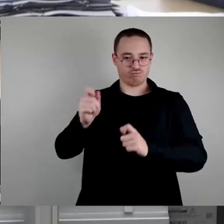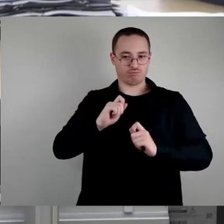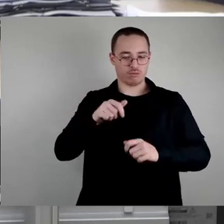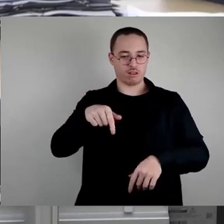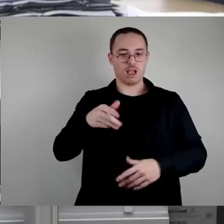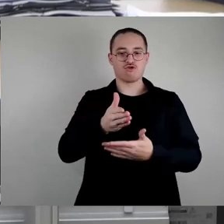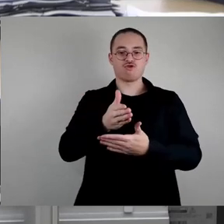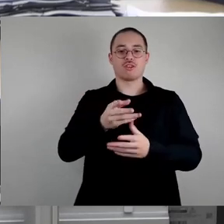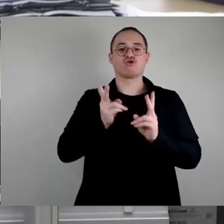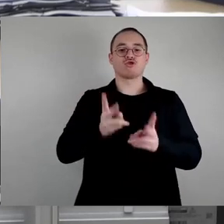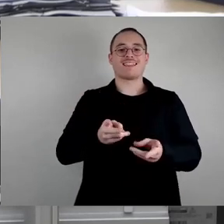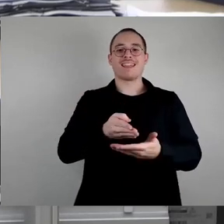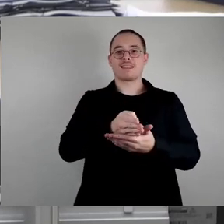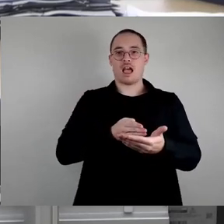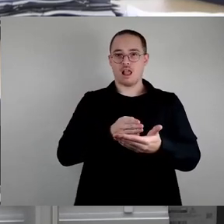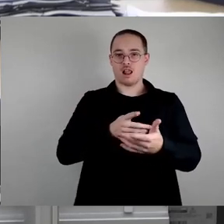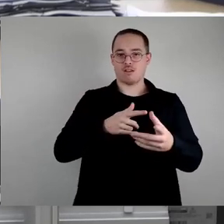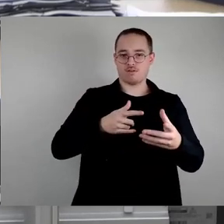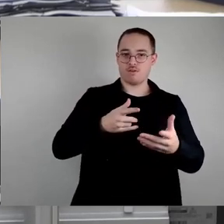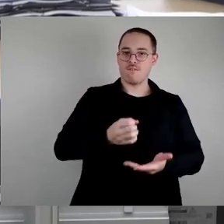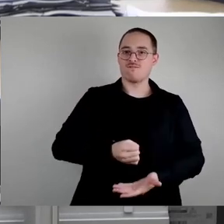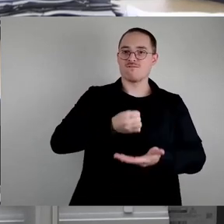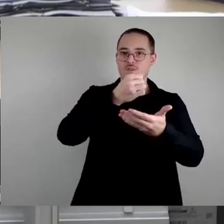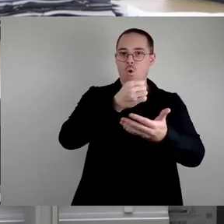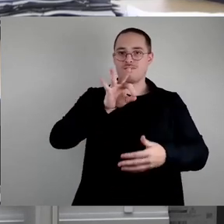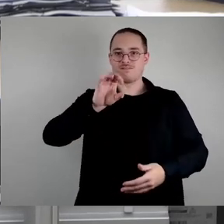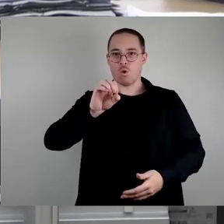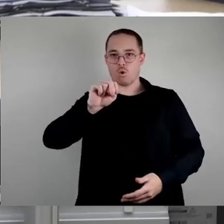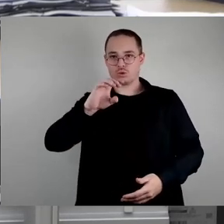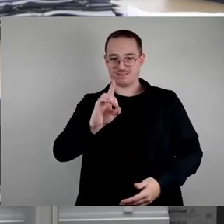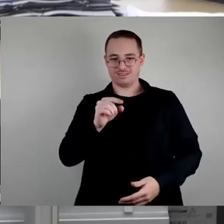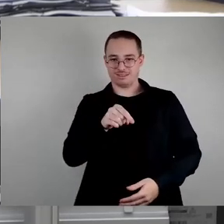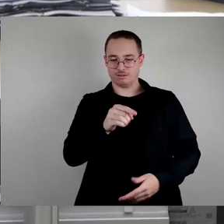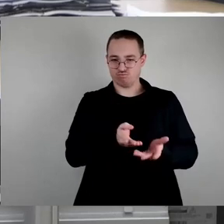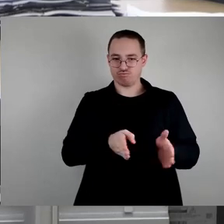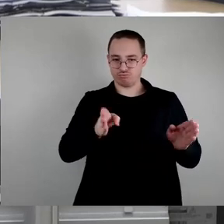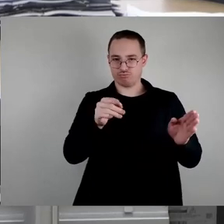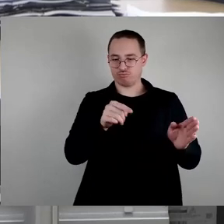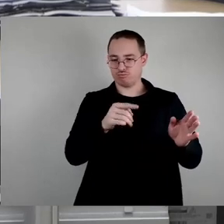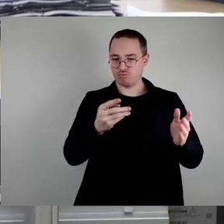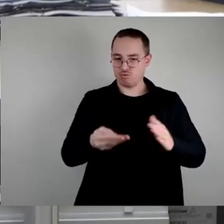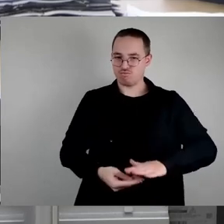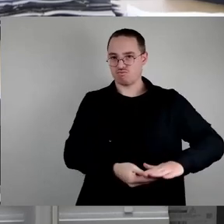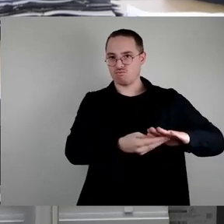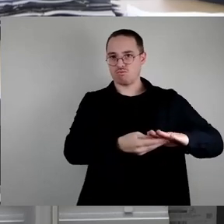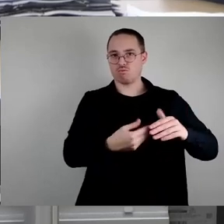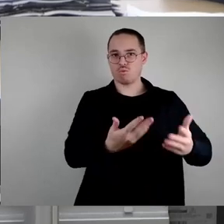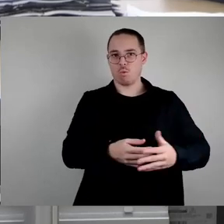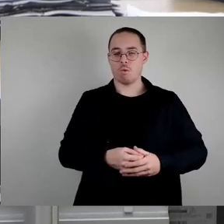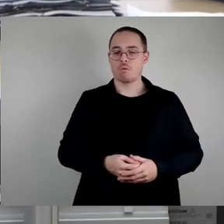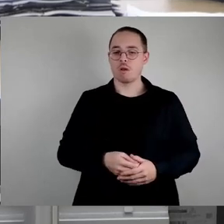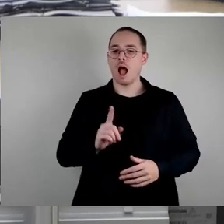Stadtteilbeiräten. Das sind sozusagen ja nochmal eine Stufe drunter unter den Stadtbezirken und da können diese ganz kleinen bürgerschaftlichen Projekte,